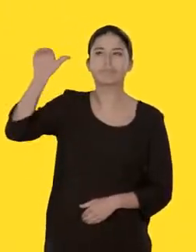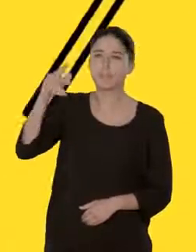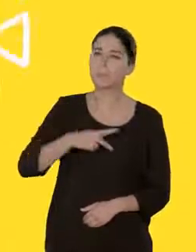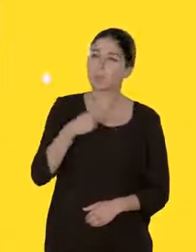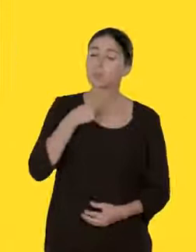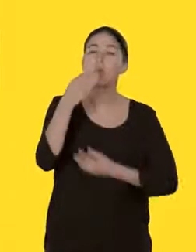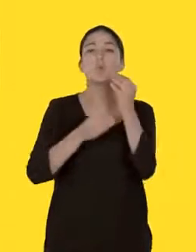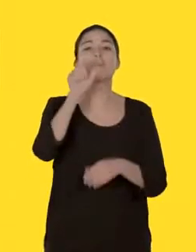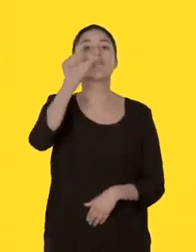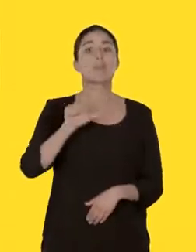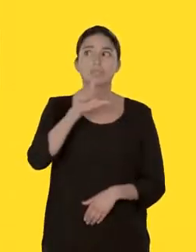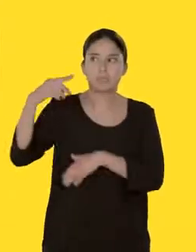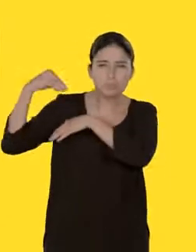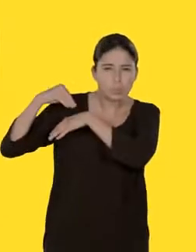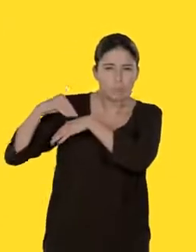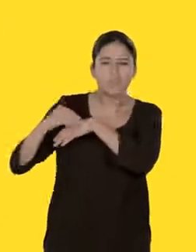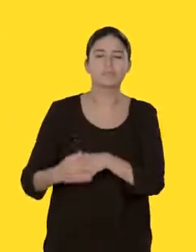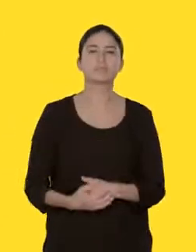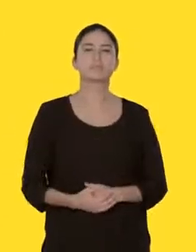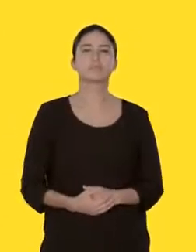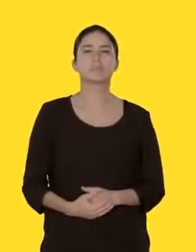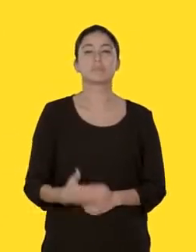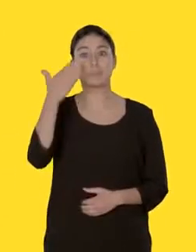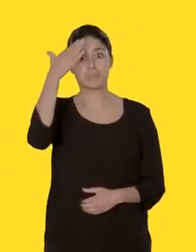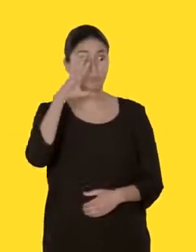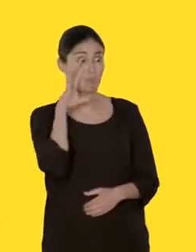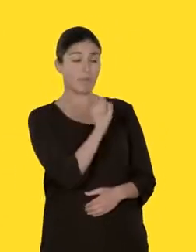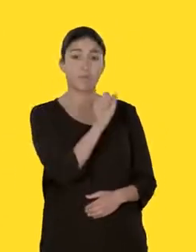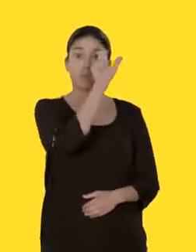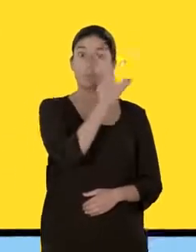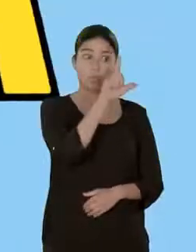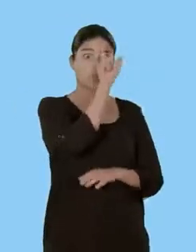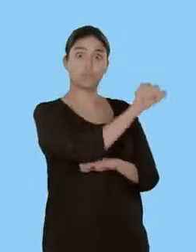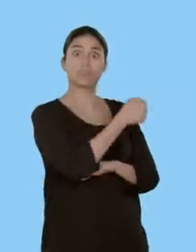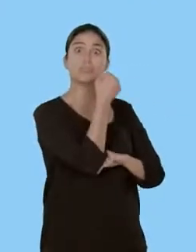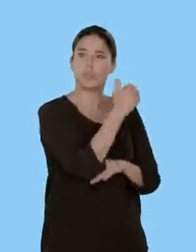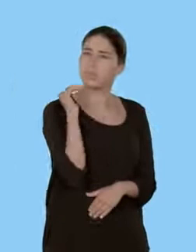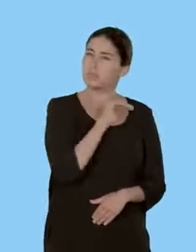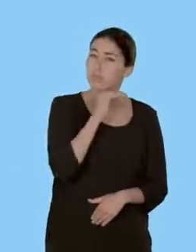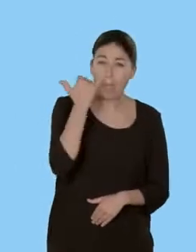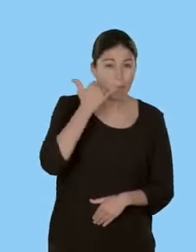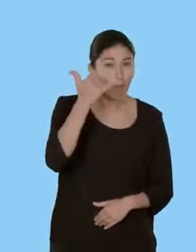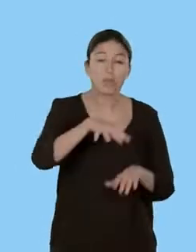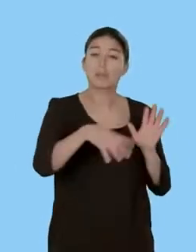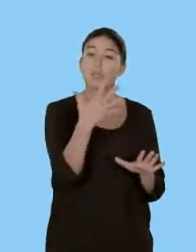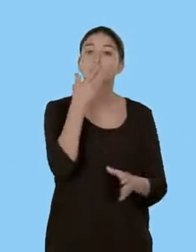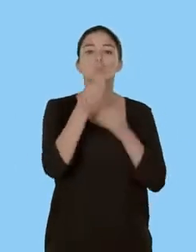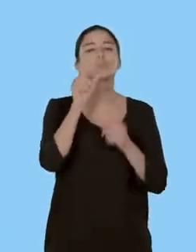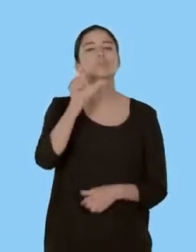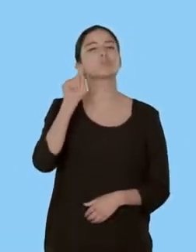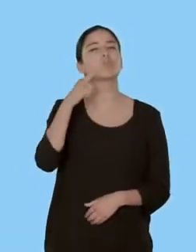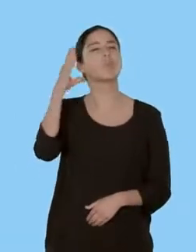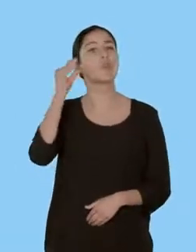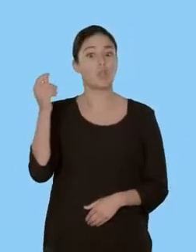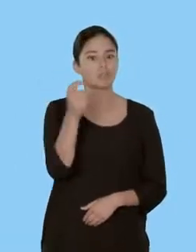Si vous prenez des médicaments, demandez conseil à votre médecin ou à votre pharmacien. Si vous voyez une personne victime d'un malaise,